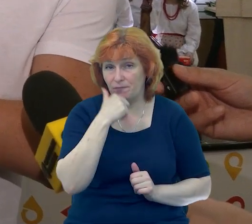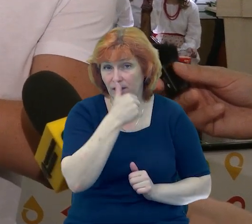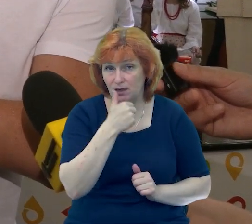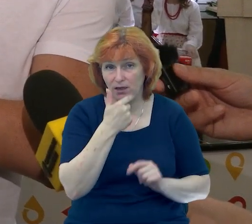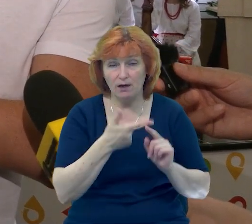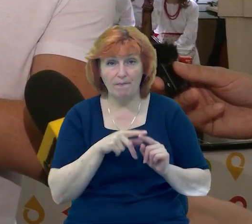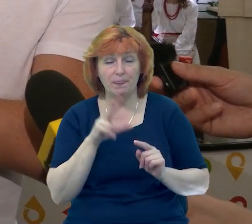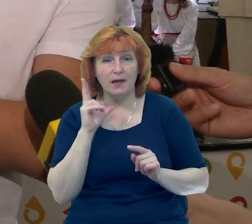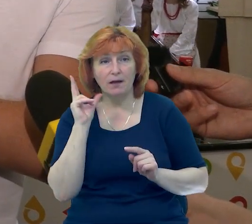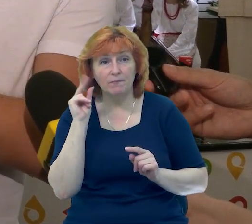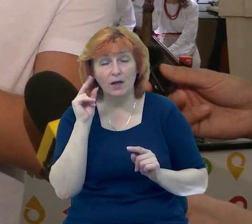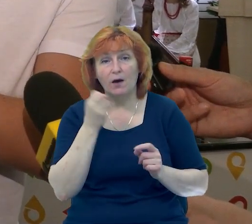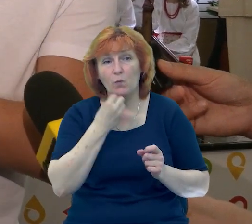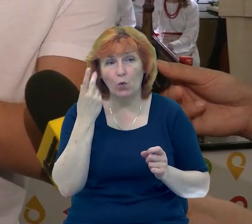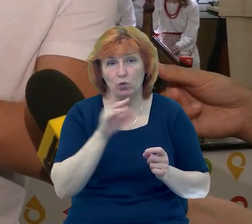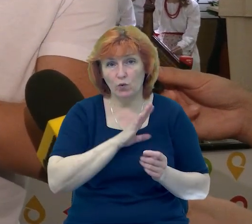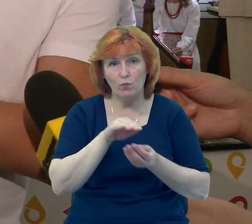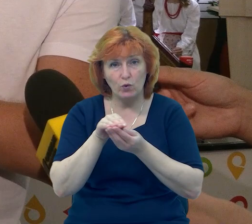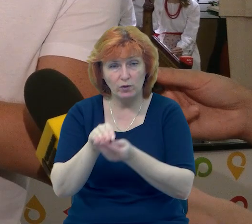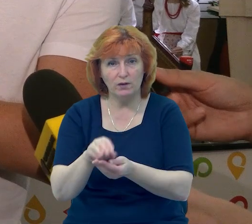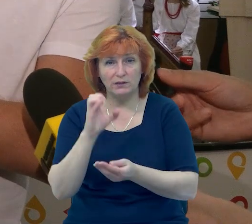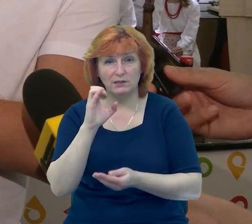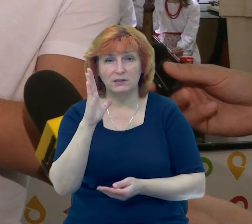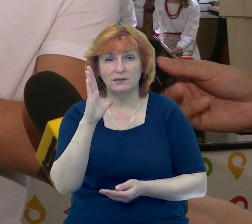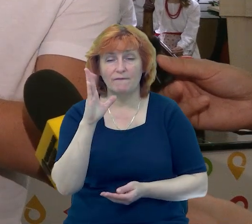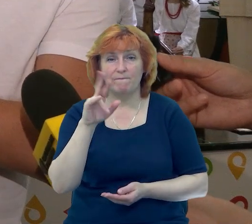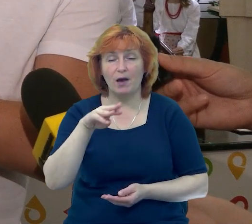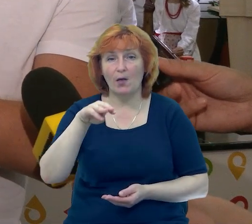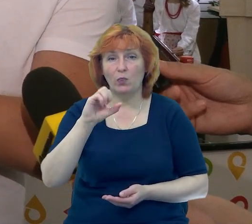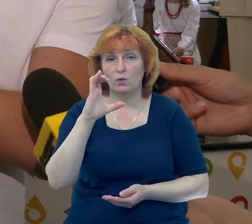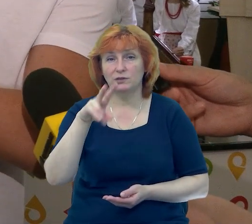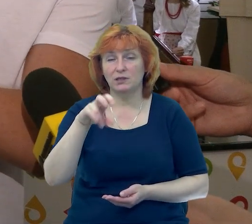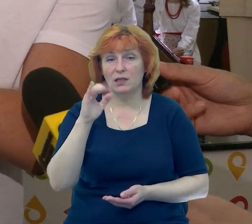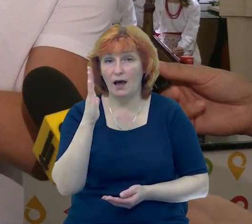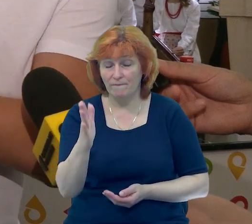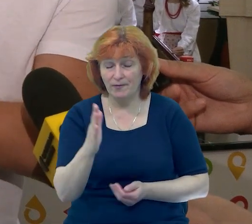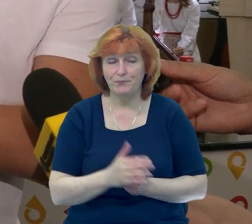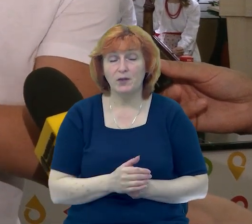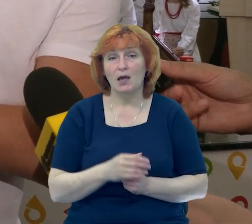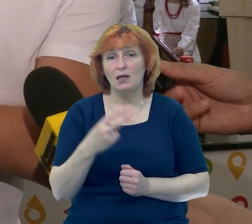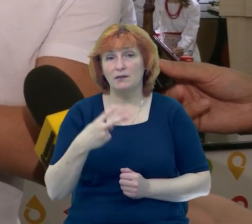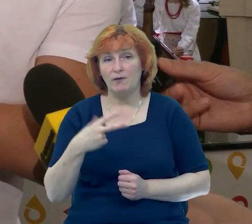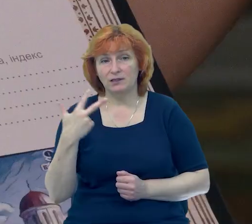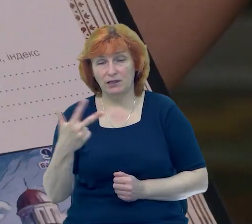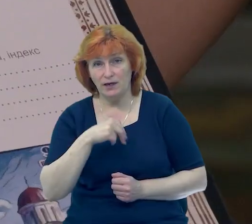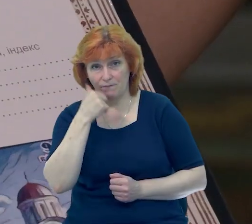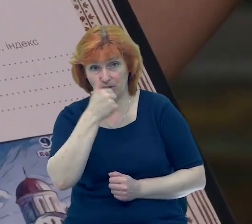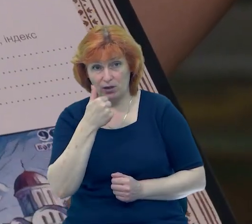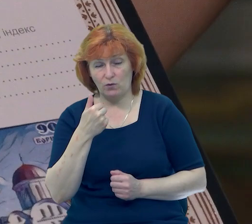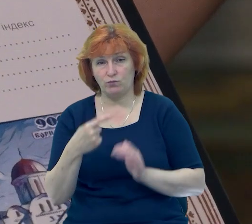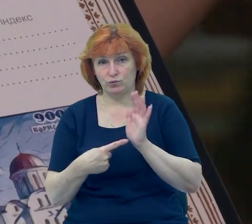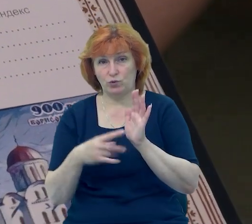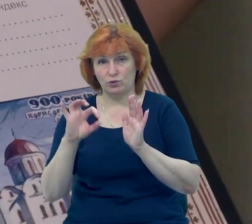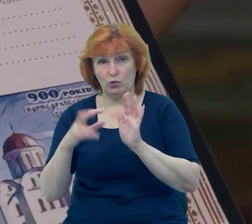коли був тут похований Давид Святославович. І 23-й рік сьогодні, 6.08.